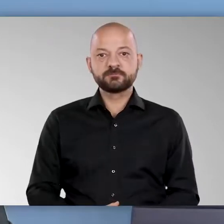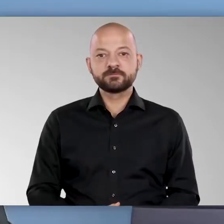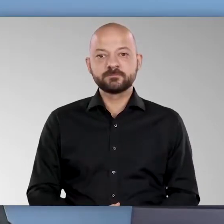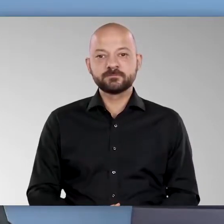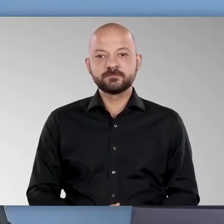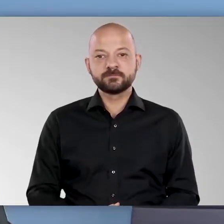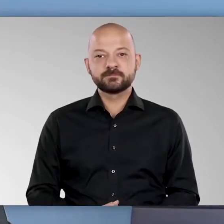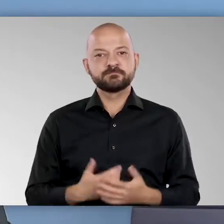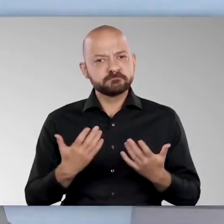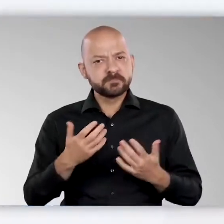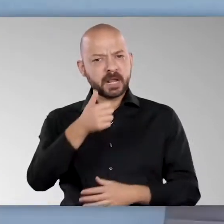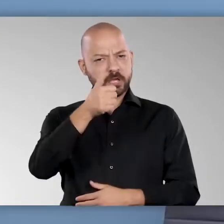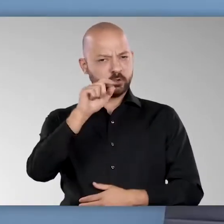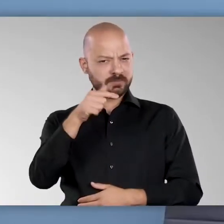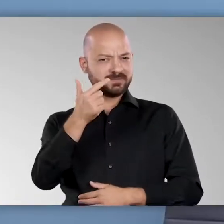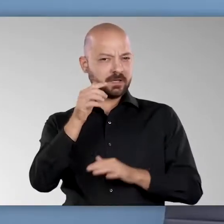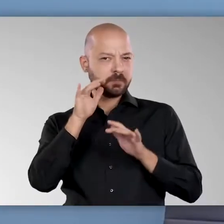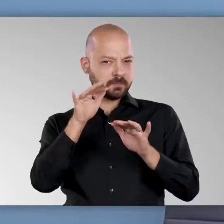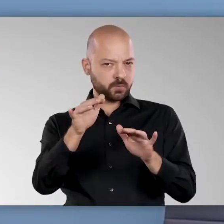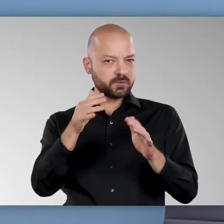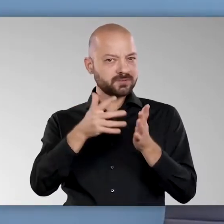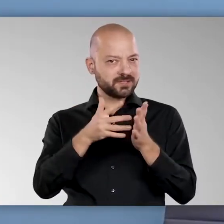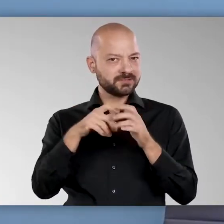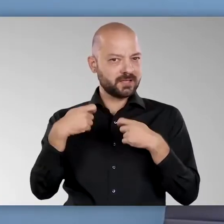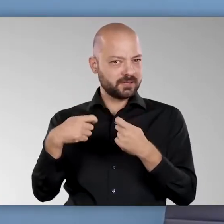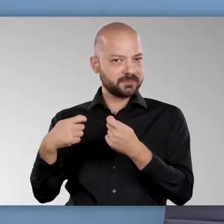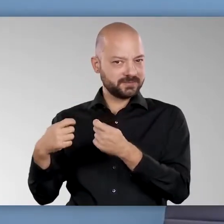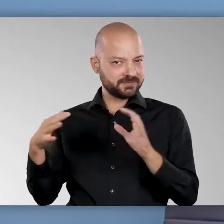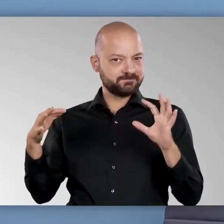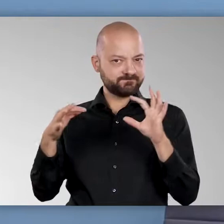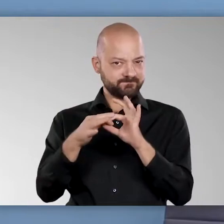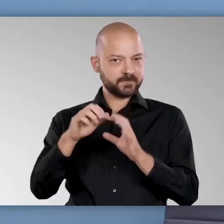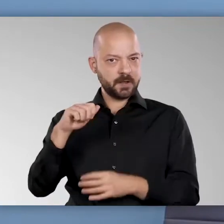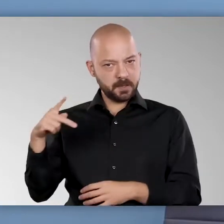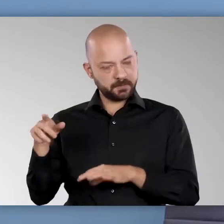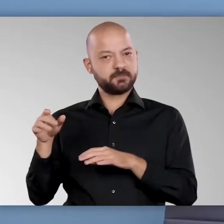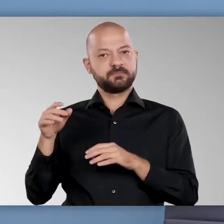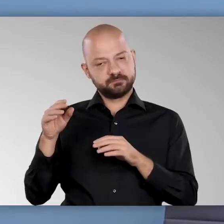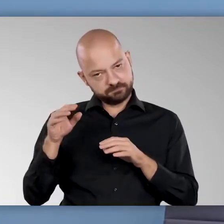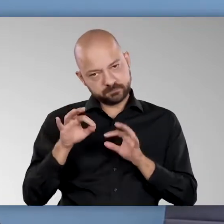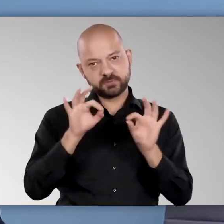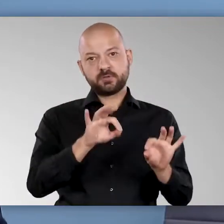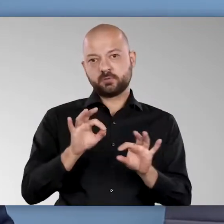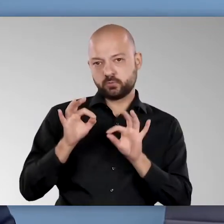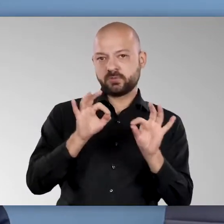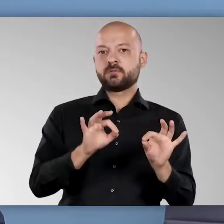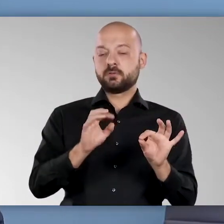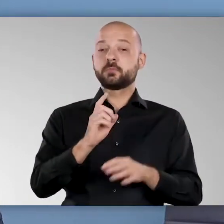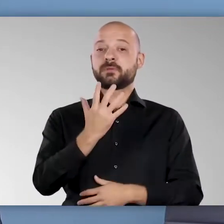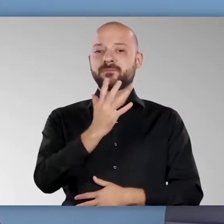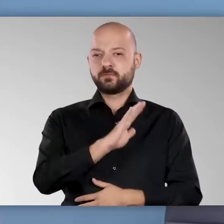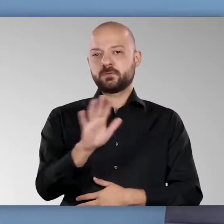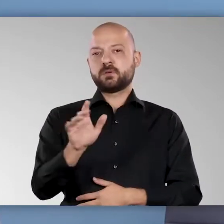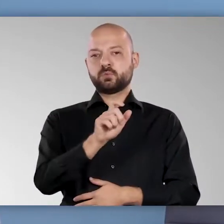es eine große Erfolgsgeschichte. Mittlerweile wurden mehr als 1,2 Millionen Testergebnisse über die angebundenen Labore übertragen. Und